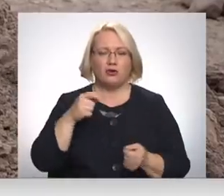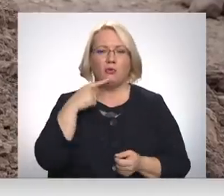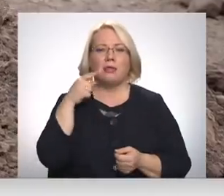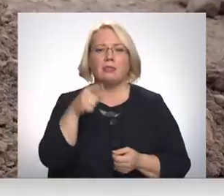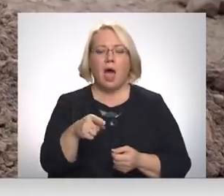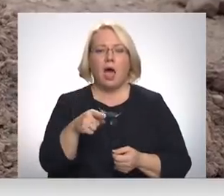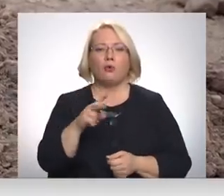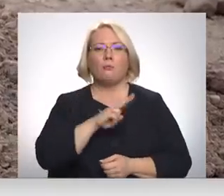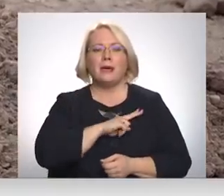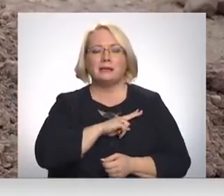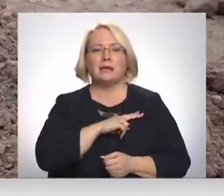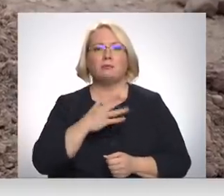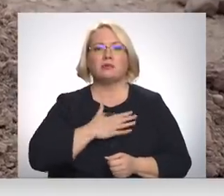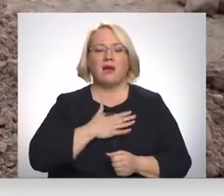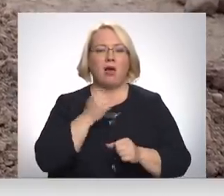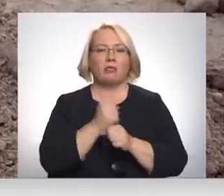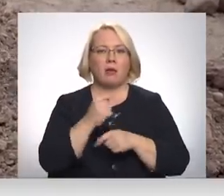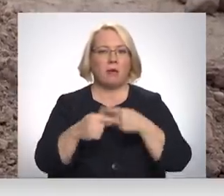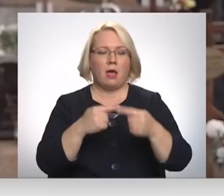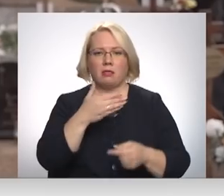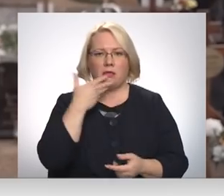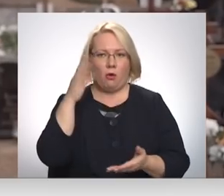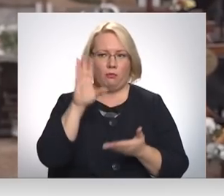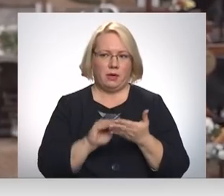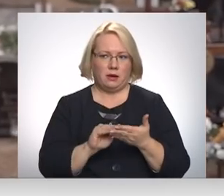mirstību viņi vēl savās darba gaitās nav pieredzējuši.